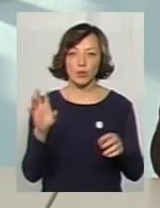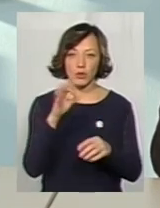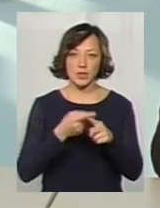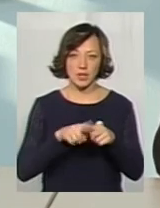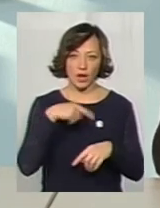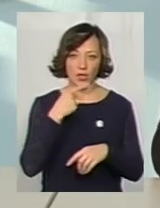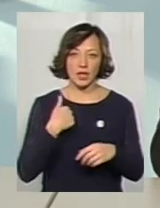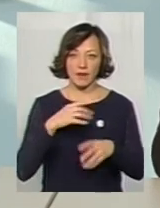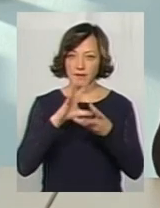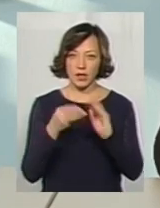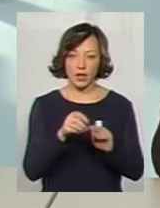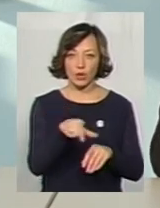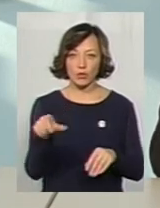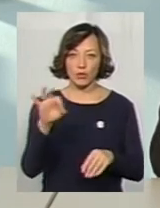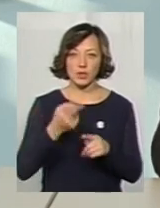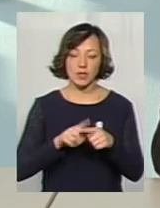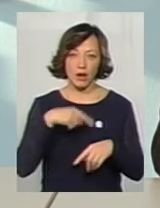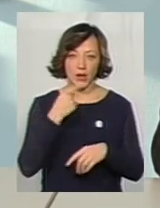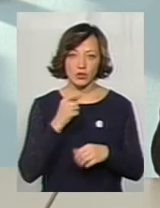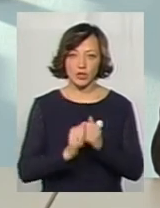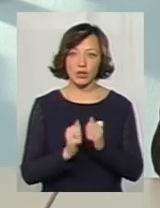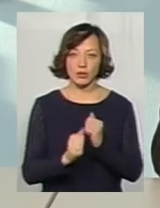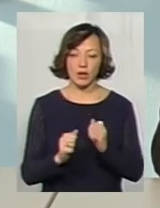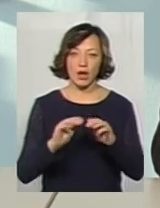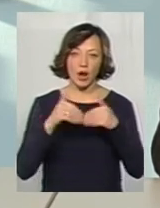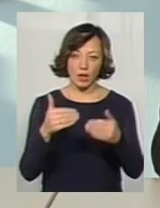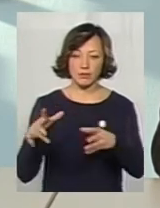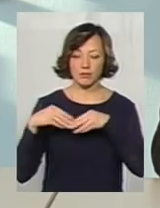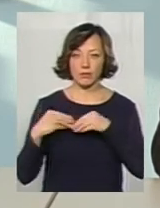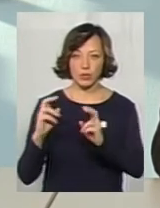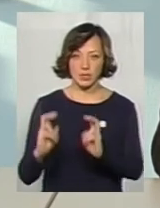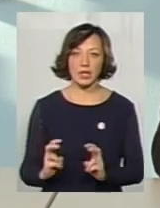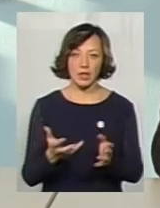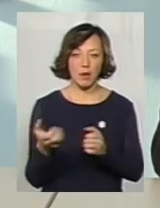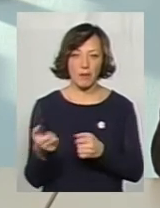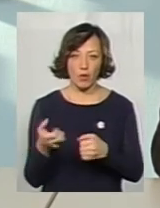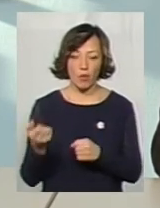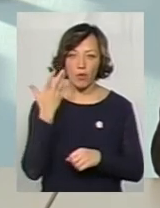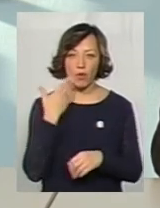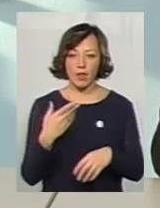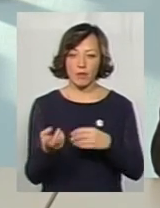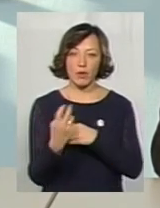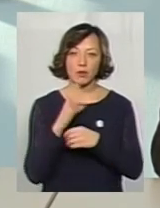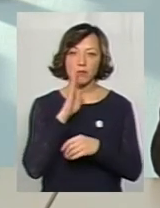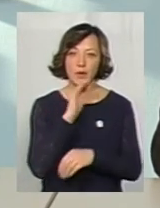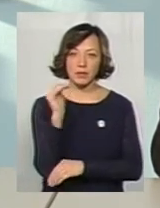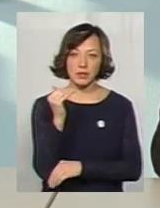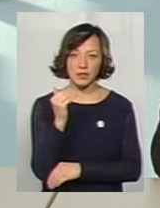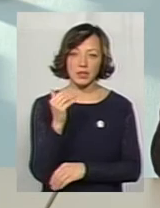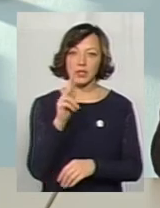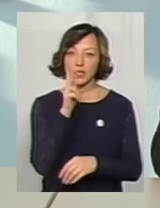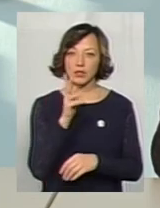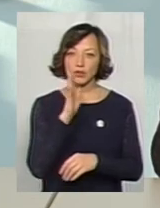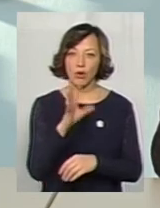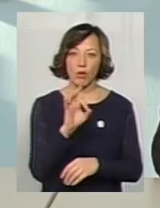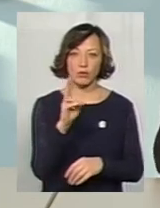каже. Я взагалі таким людям, які про це кажуть, дуже часто раджу прийти, зі мною посидіти на прийомі, коли приходить мама, в якої дитина, там, в 3-4